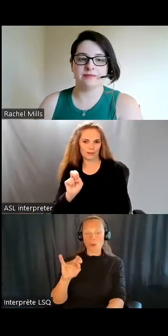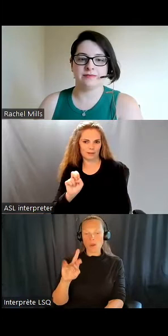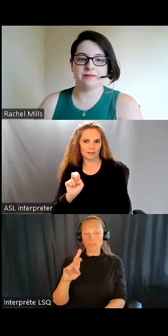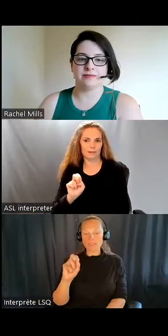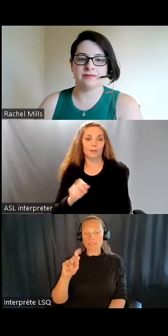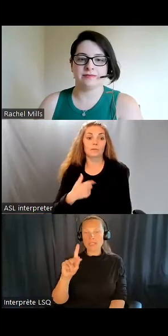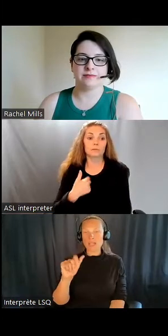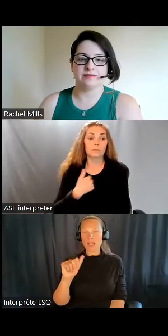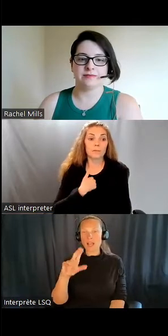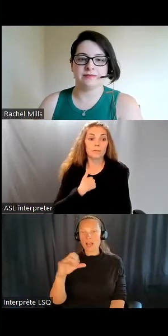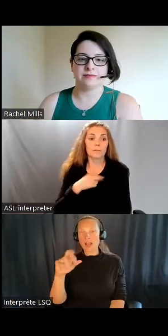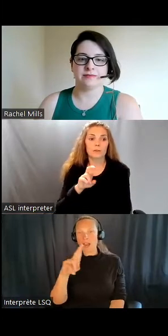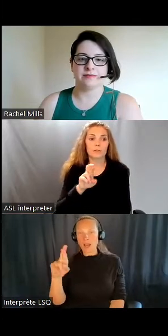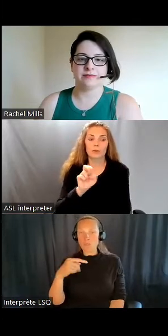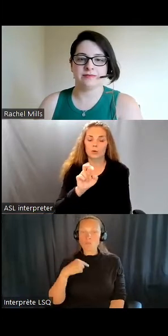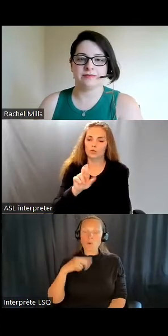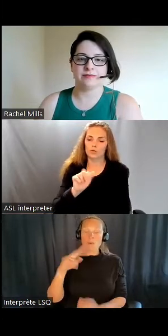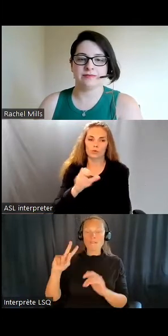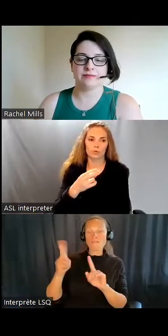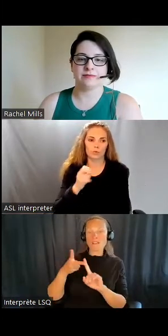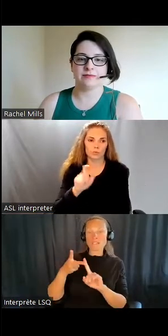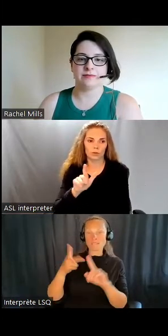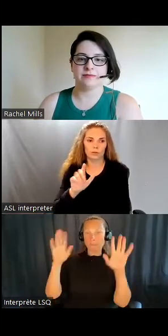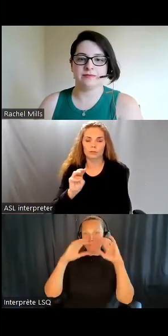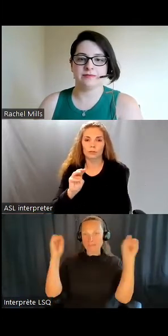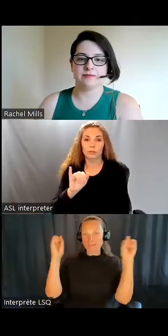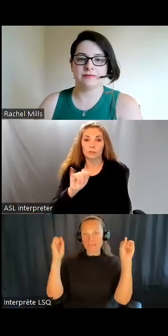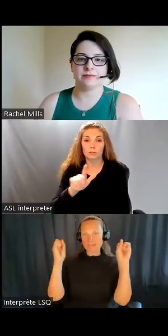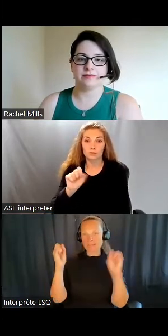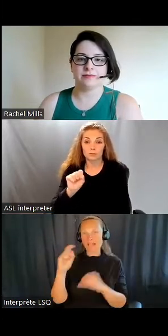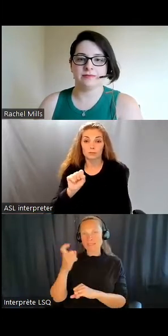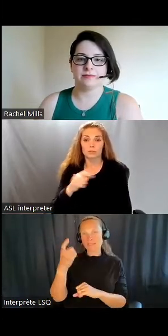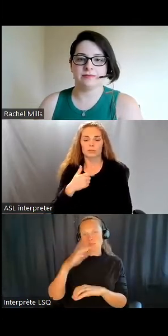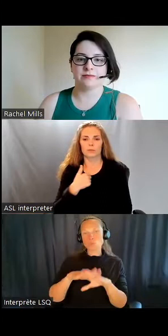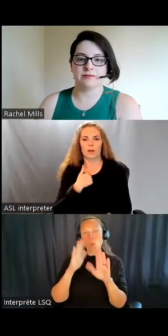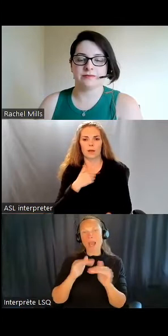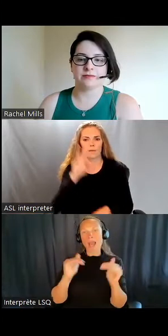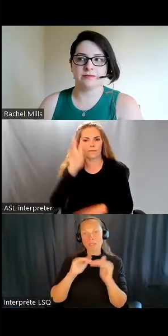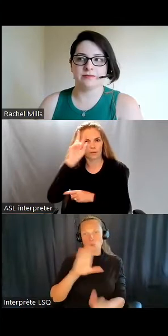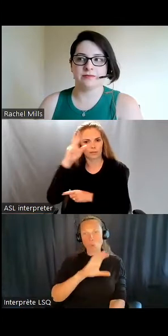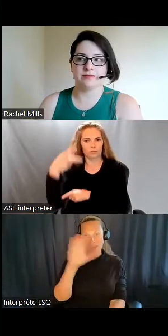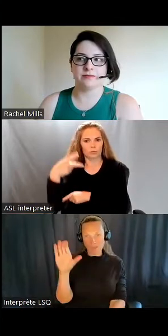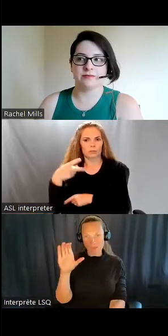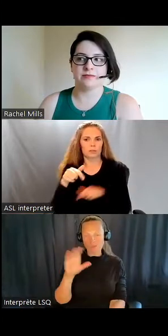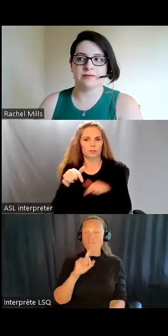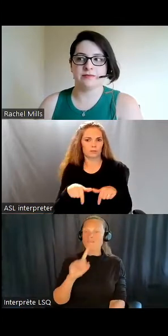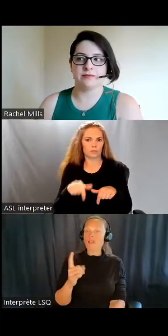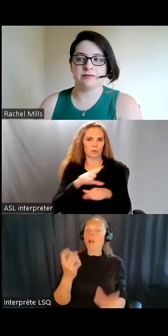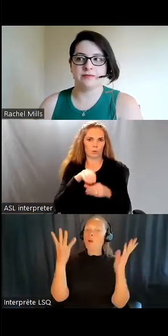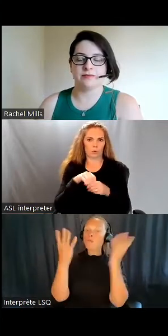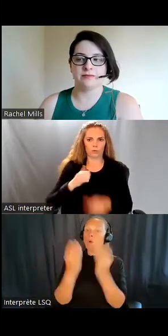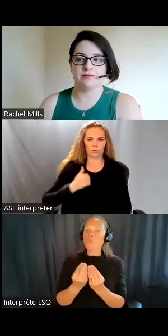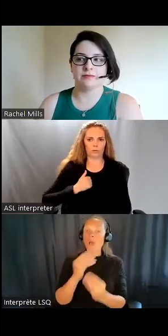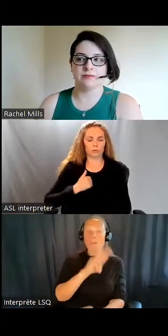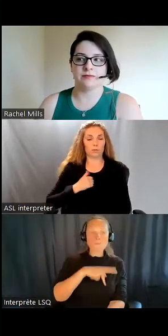exécutive d'Inclusion Canada. Inclusion Canada est une fédération nationale de 13 associations provinciales et